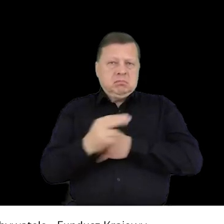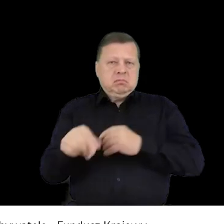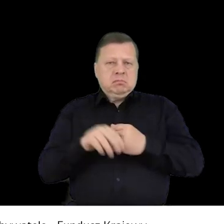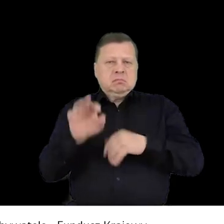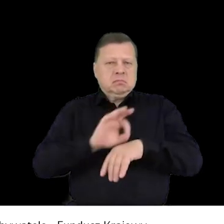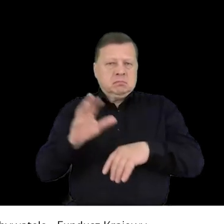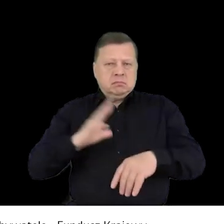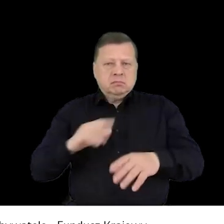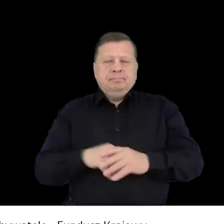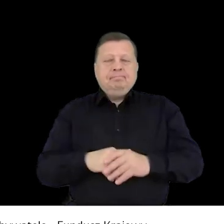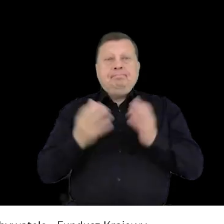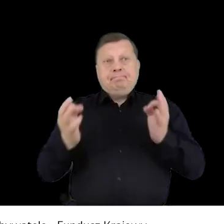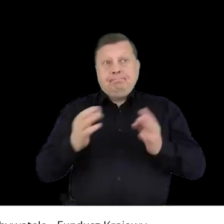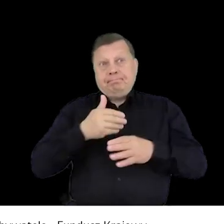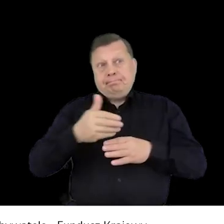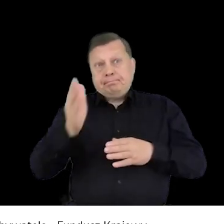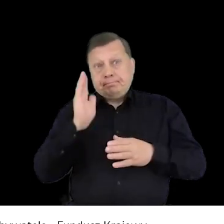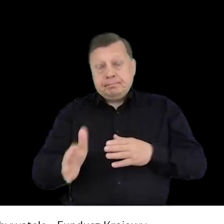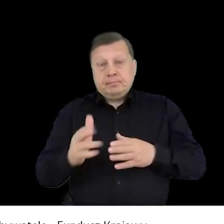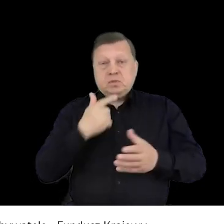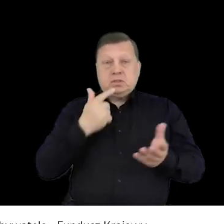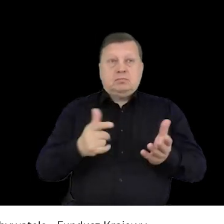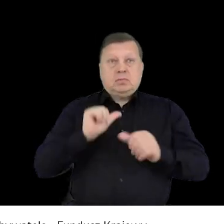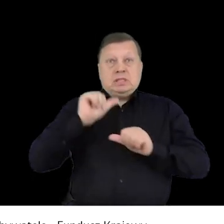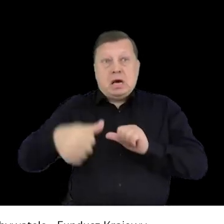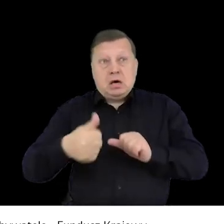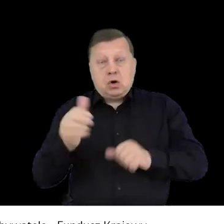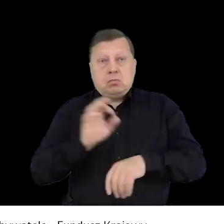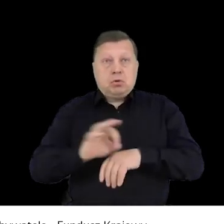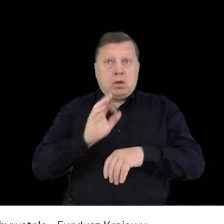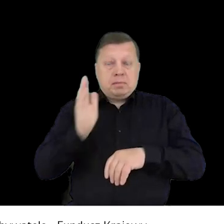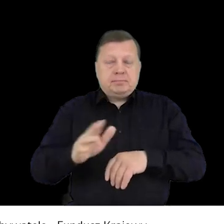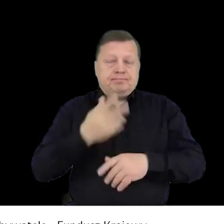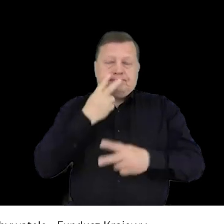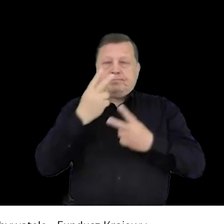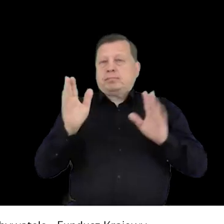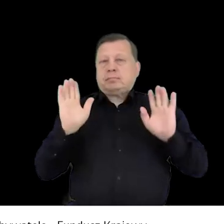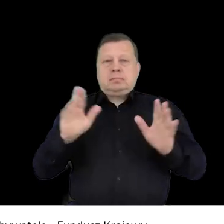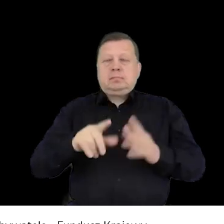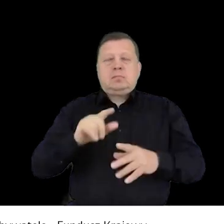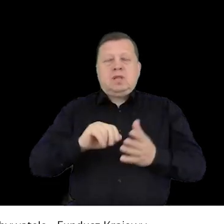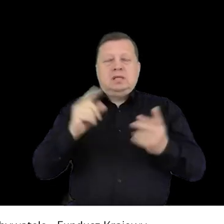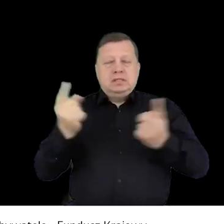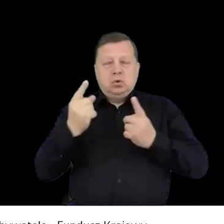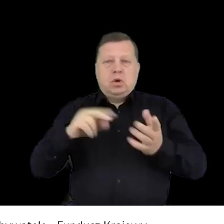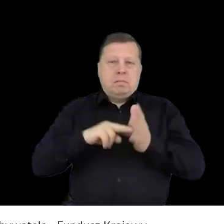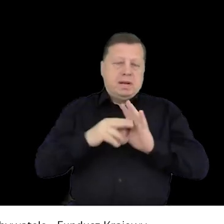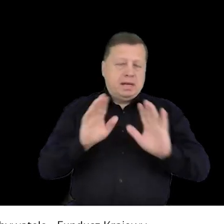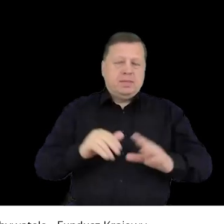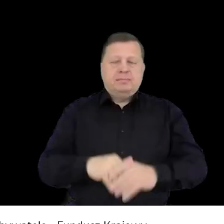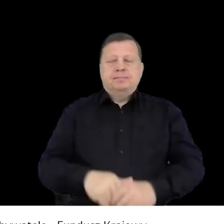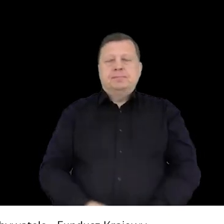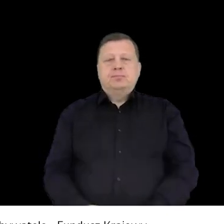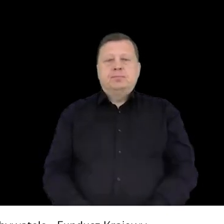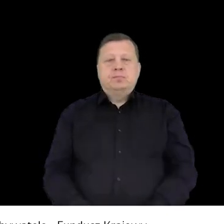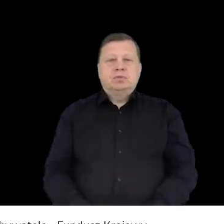chwilę obecną też jest mi ciężko powiedzieć, czy będziemy kontynuować projekt w przyszłym roku, to też dużo zależy od sytuacji, od planów, jakie ostatecznie ustalimy na przyszły rok,